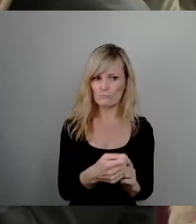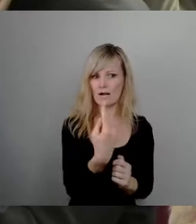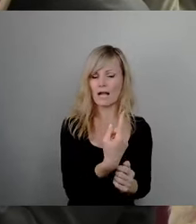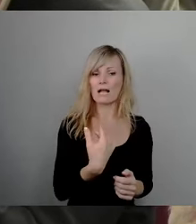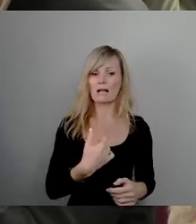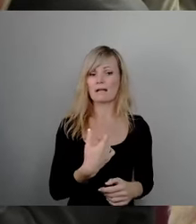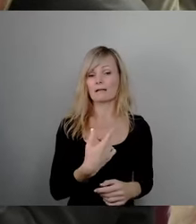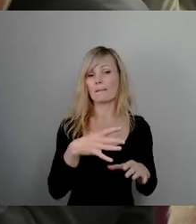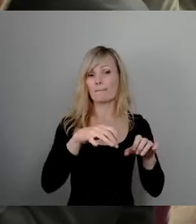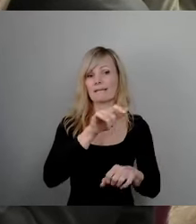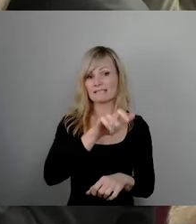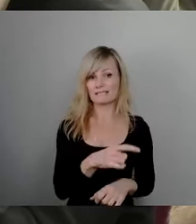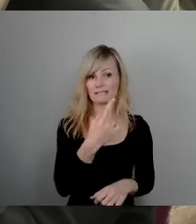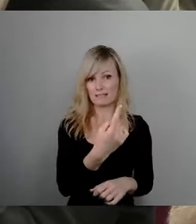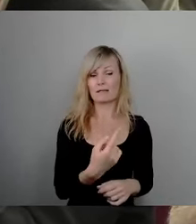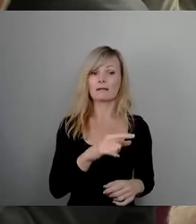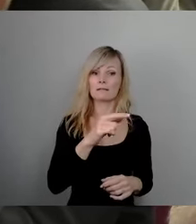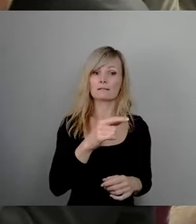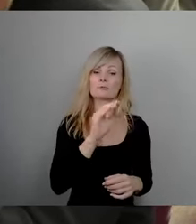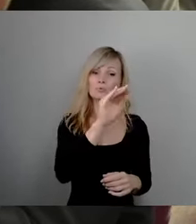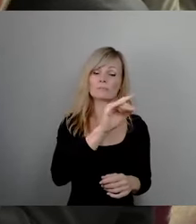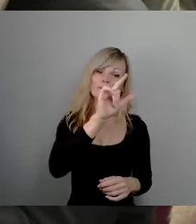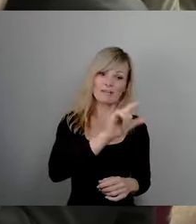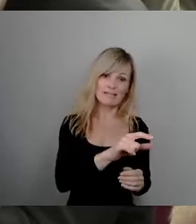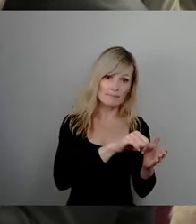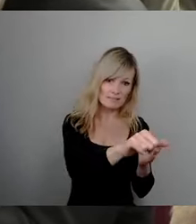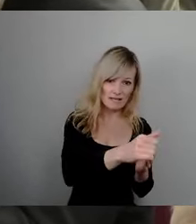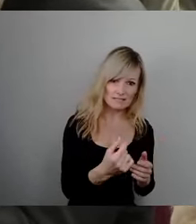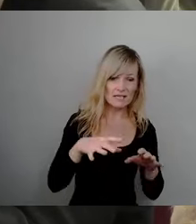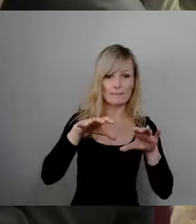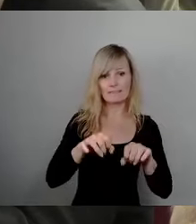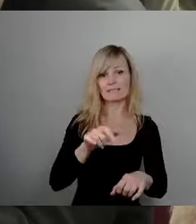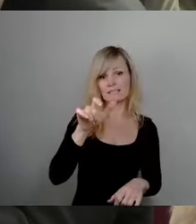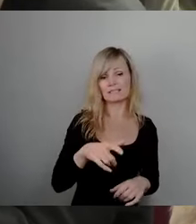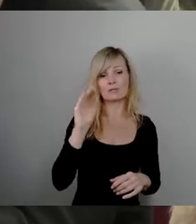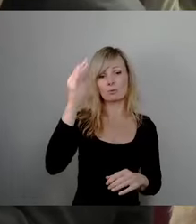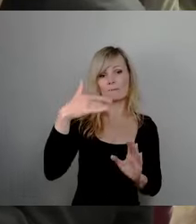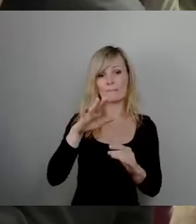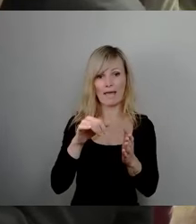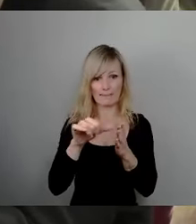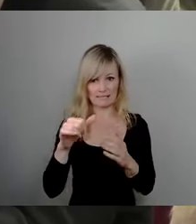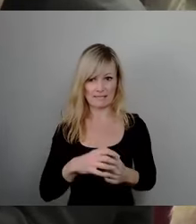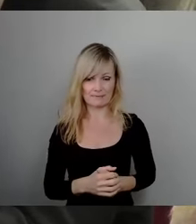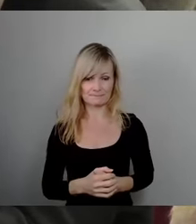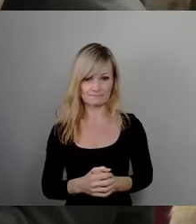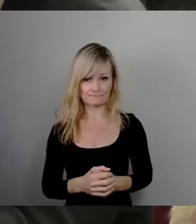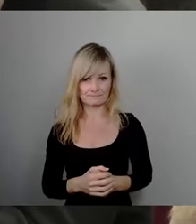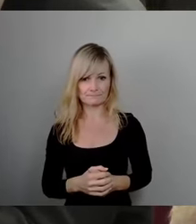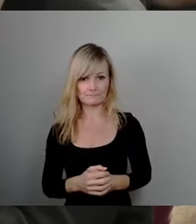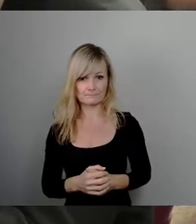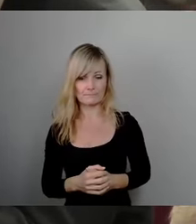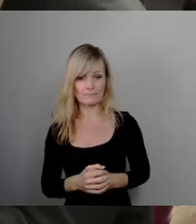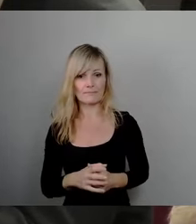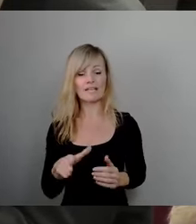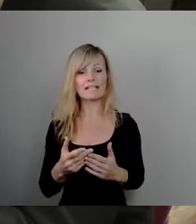wird, die werden in Zukunft weniger bezahlen und es wird Eigentümer geben, die werden in Zukunft mehr bezahlen. Und da gibt es eine sehr schöne